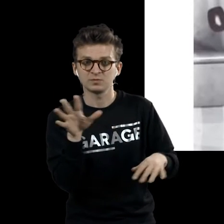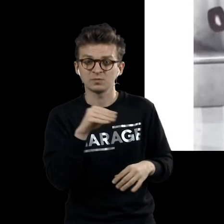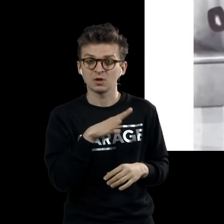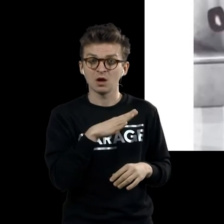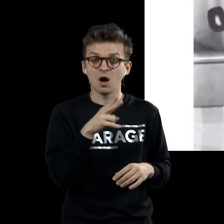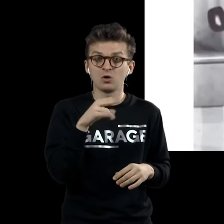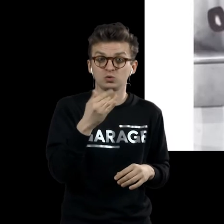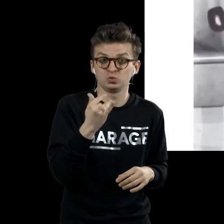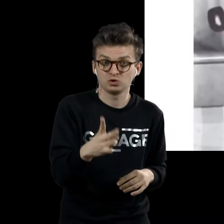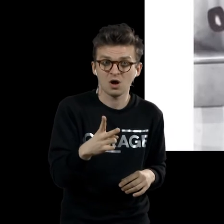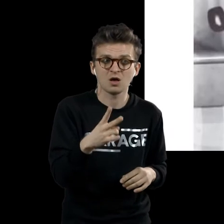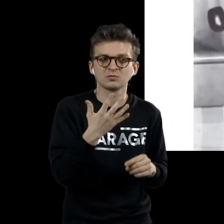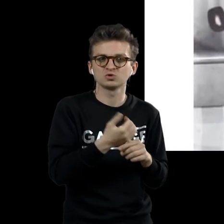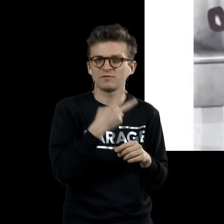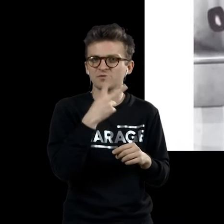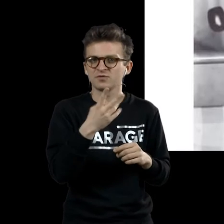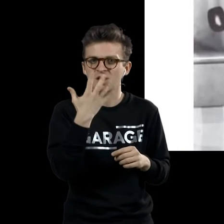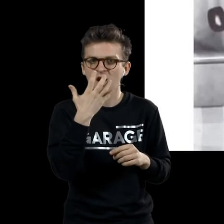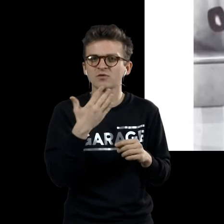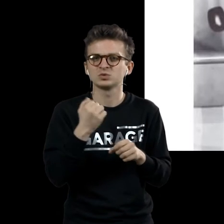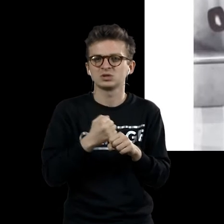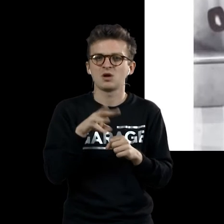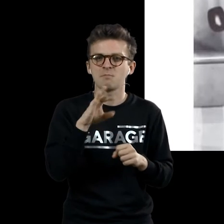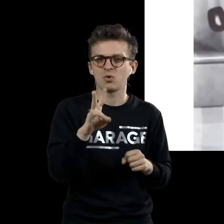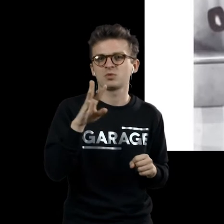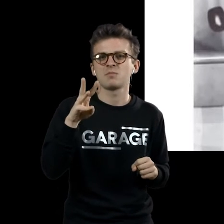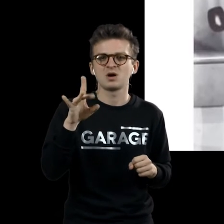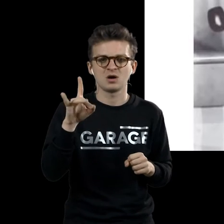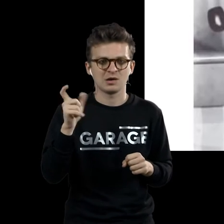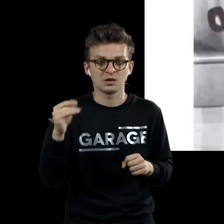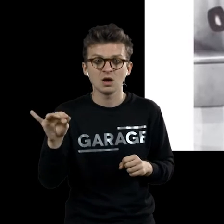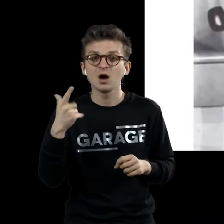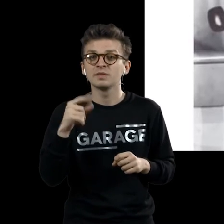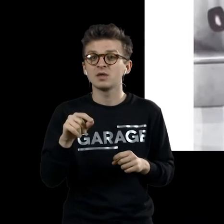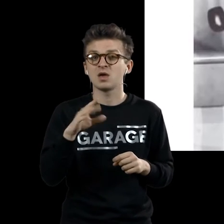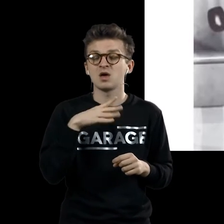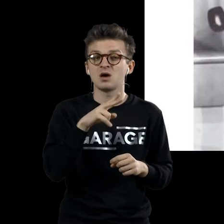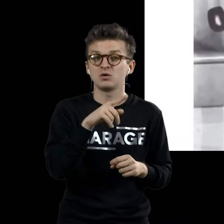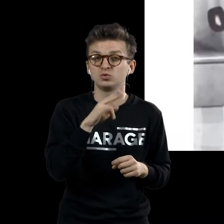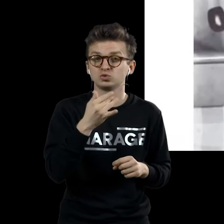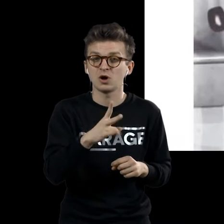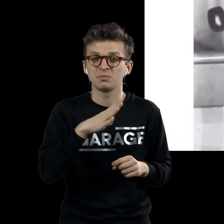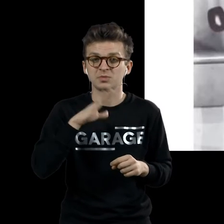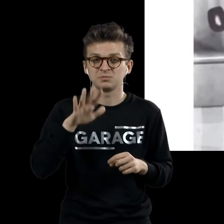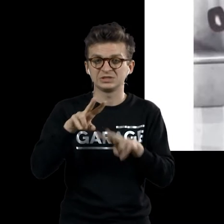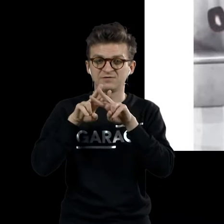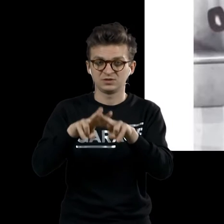наличии этой прекрасной фотографии, сделанной Манреем, где он запечатлен с выбритой пятигонечной звездою,